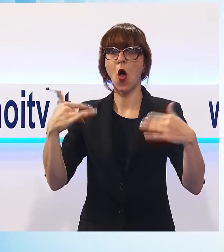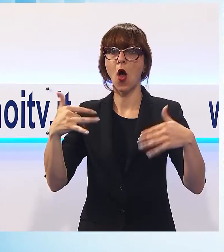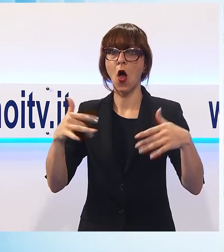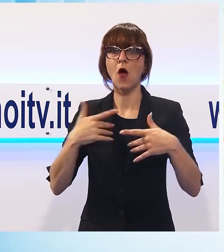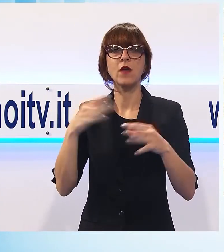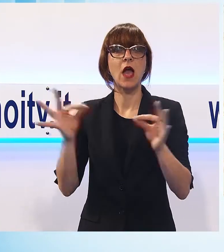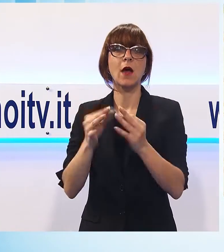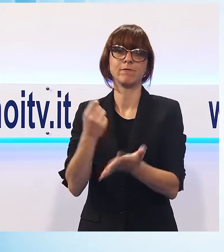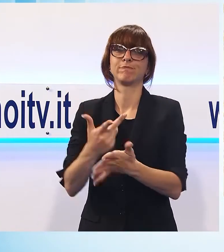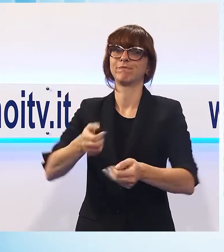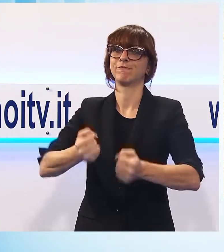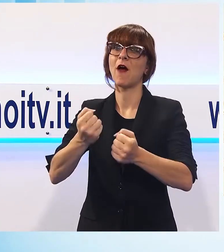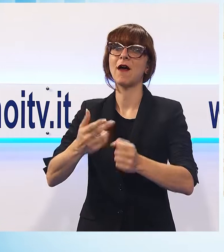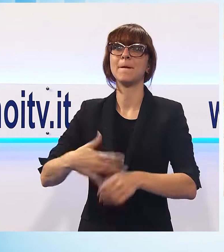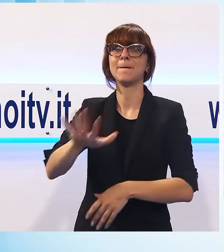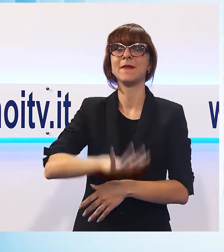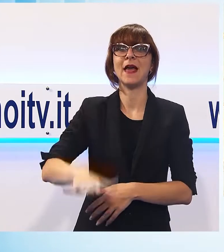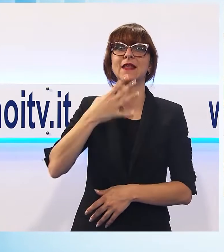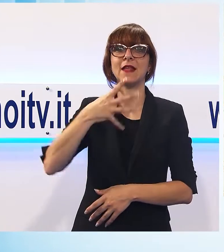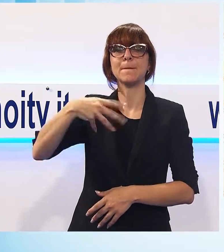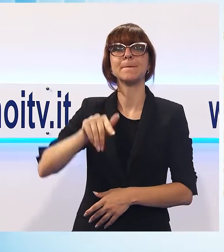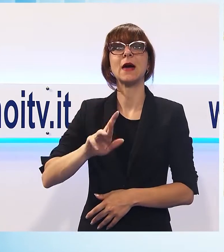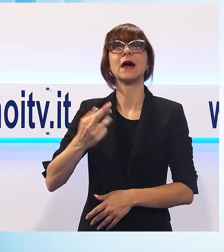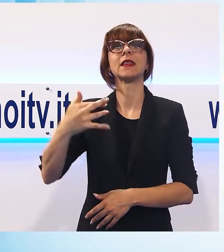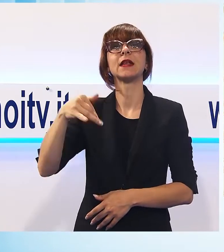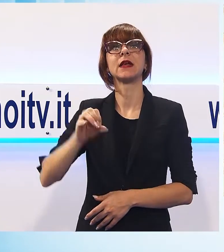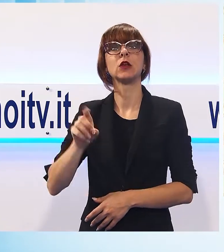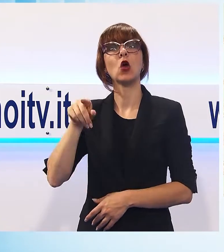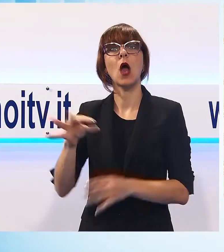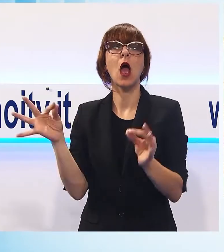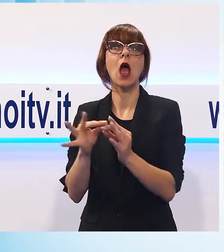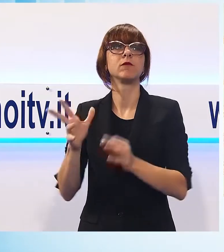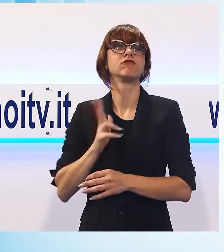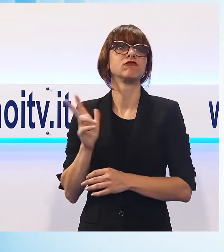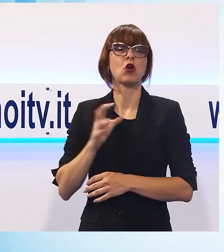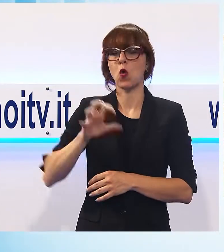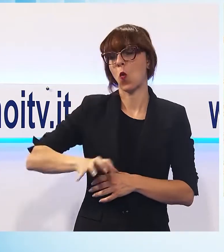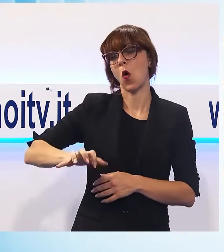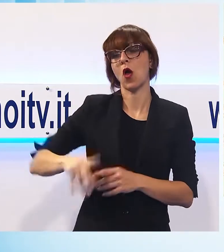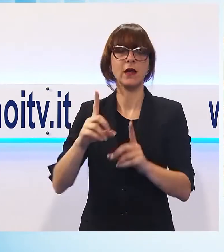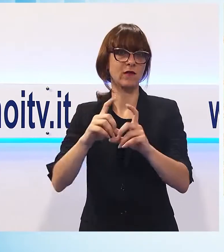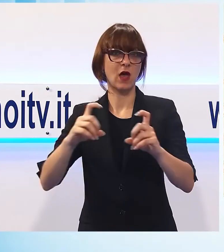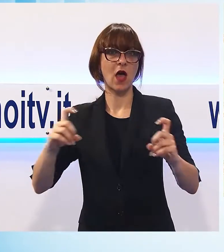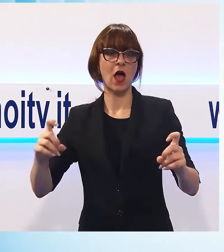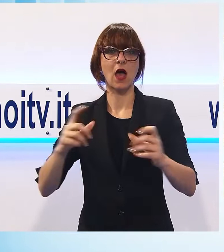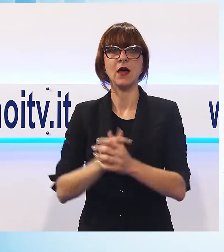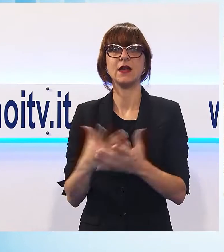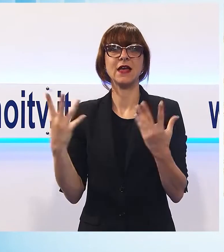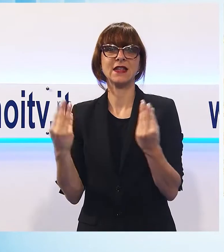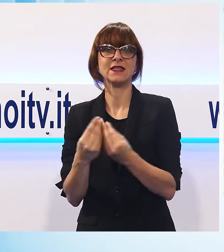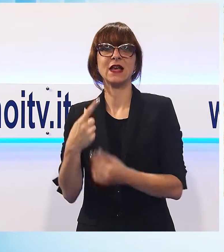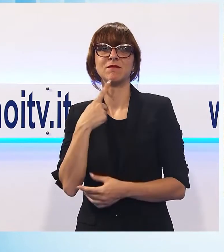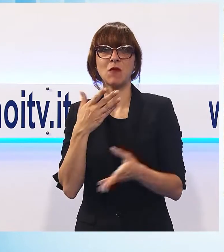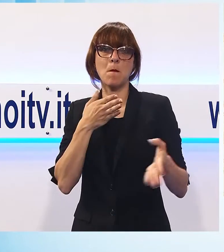clou in Piazza San Martino, ma comunque grandi appuntamenti un po' in tutti i luoghi della città, insieme ai